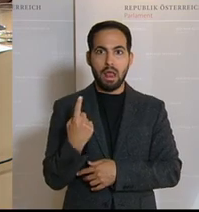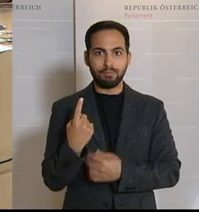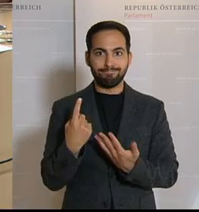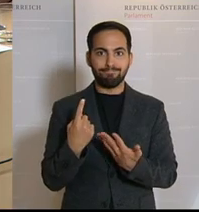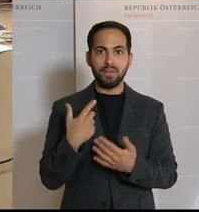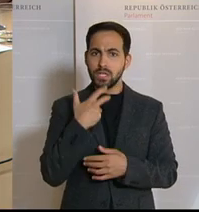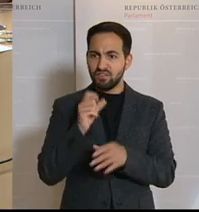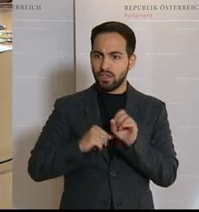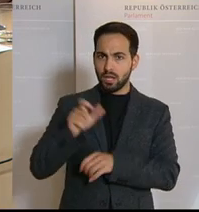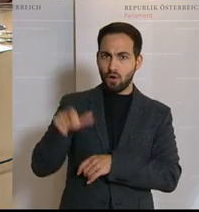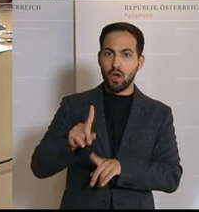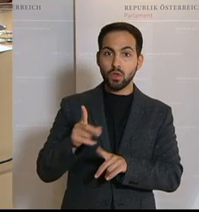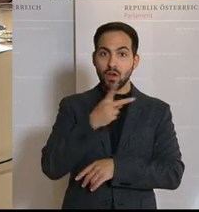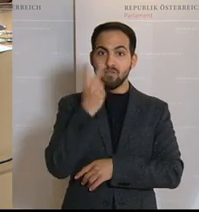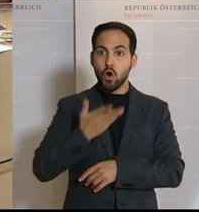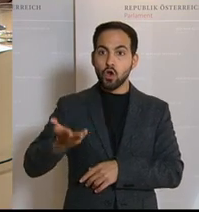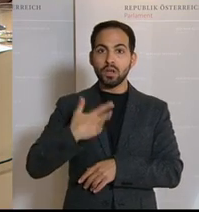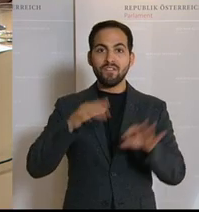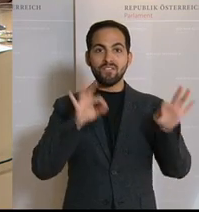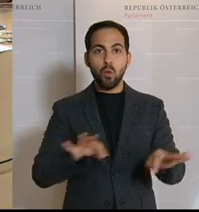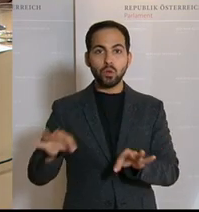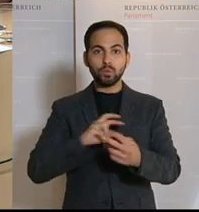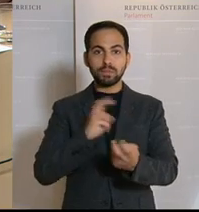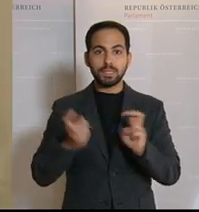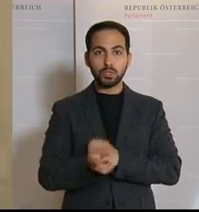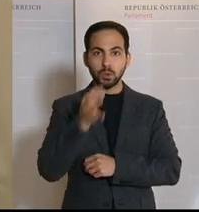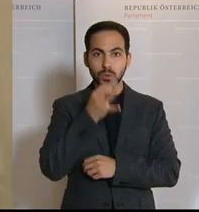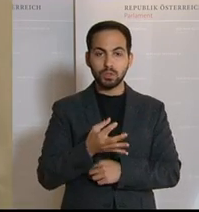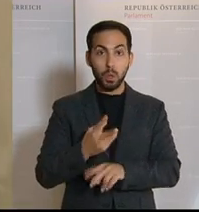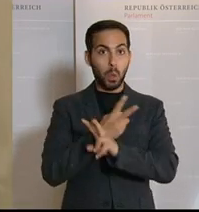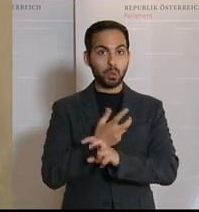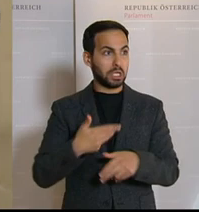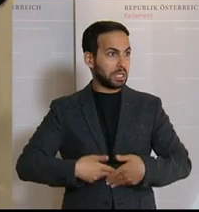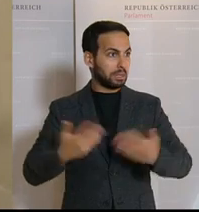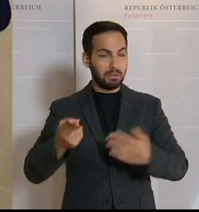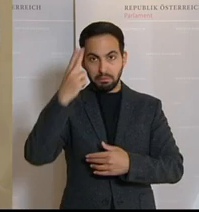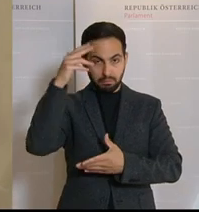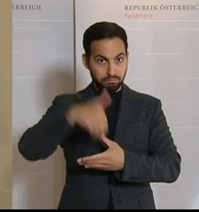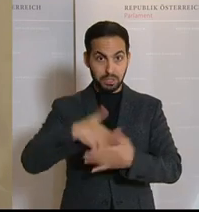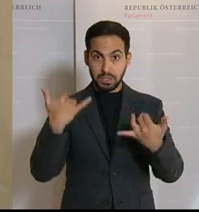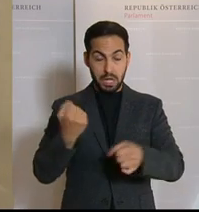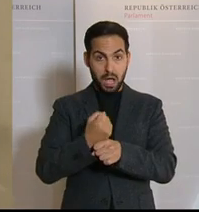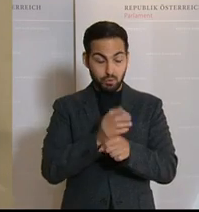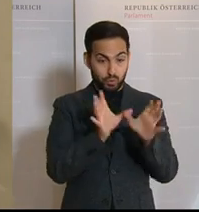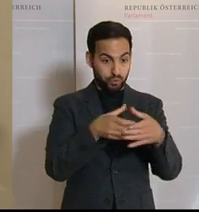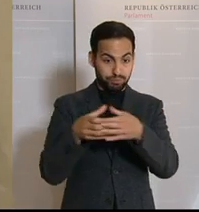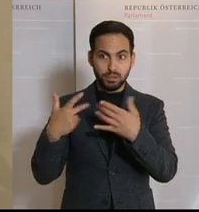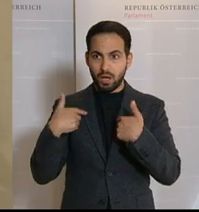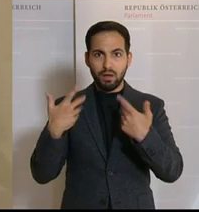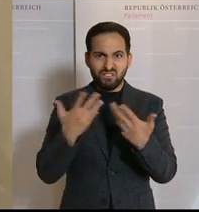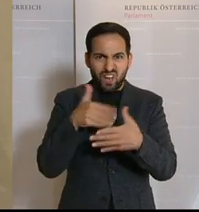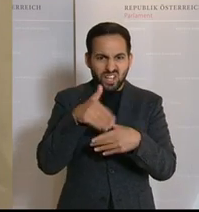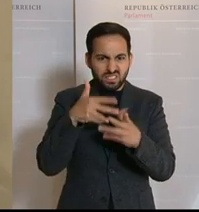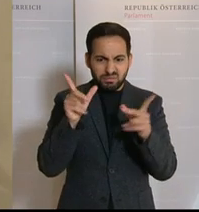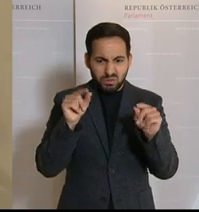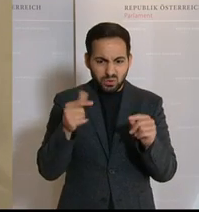die Bevölkerung ist nicht in der Lage, die Verordnungen umzusetzen. So, in Österreich kennt sich zwar niemand mehr aus, wir haben inzwischen eigene Arbeitsgruppen, die wir brauchen, dass wir noch wissen,